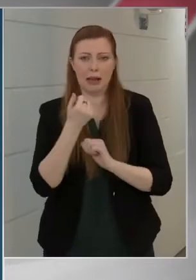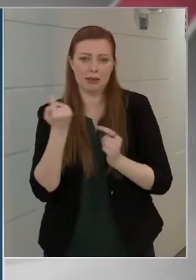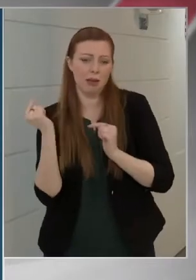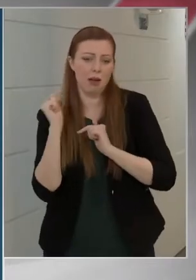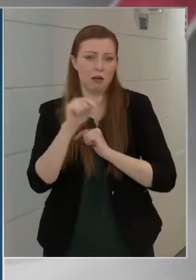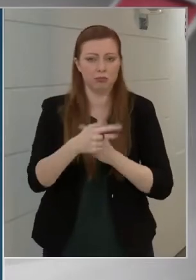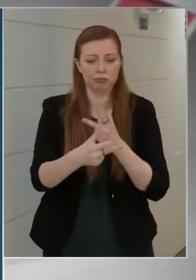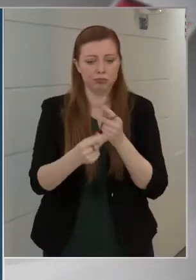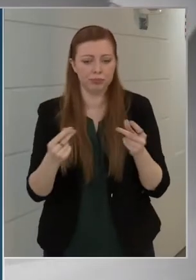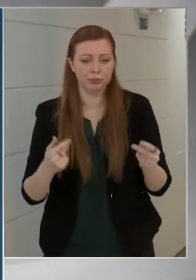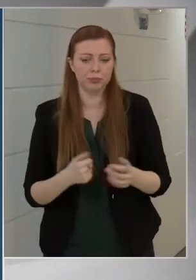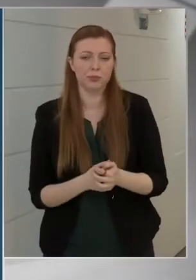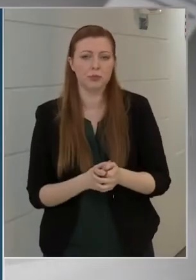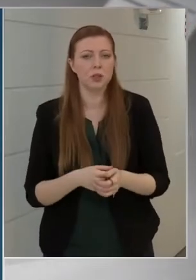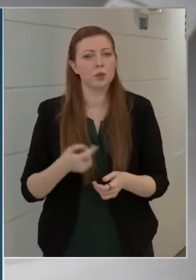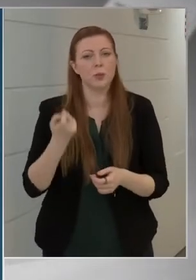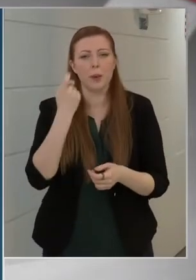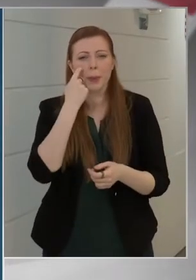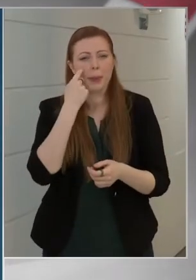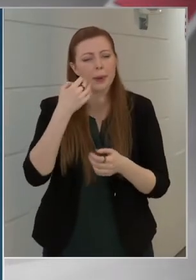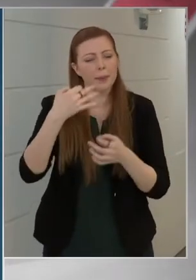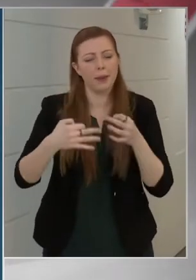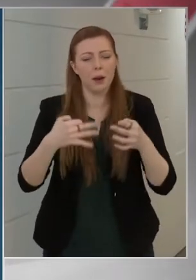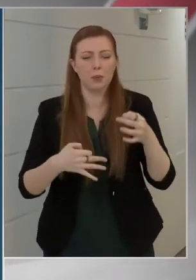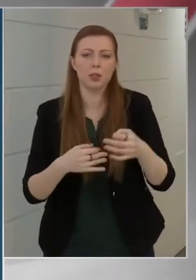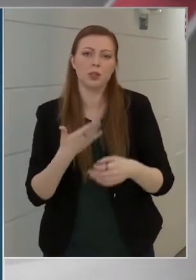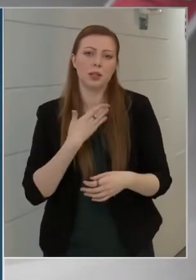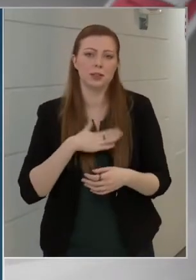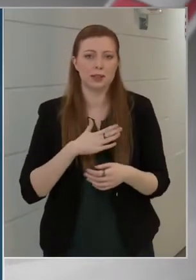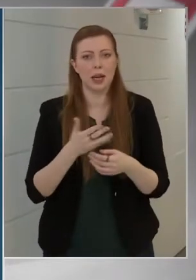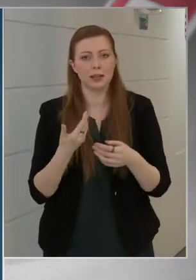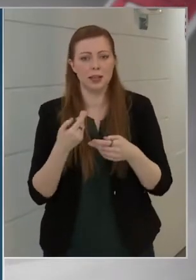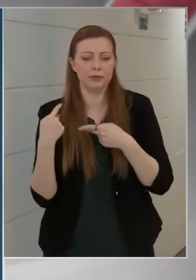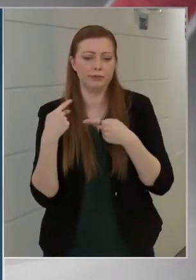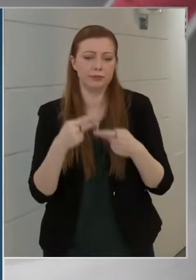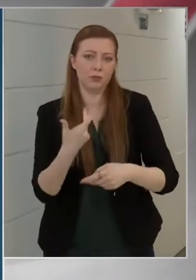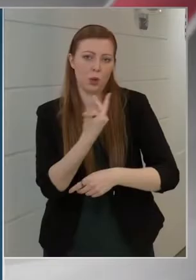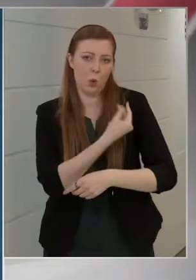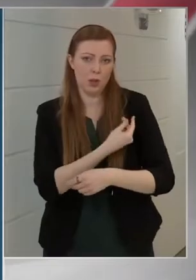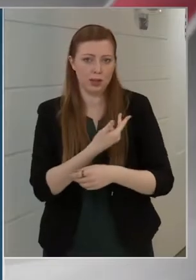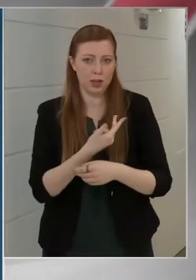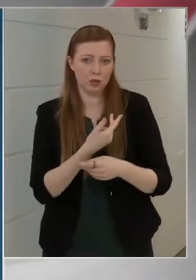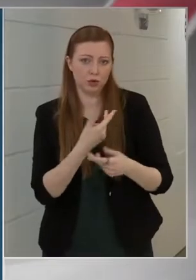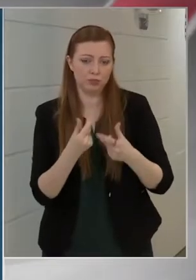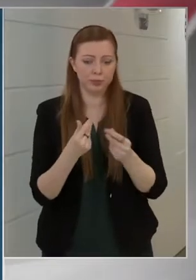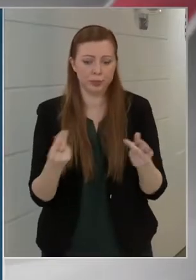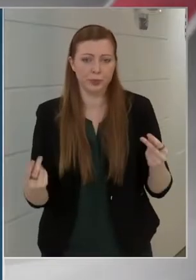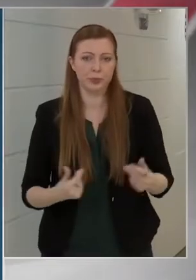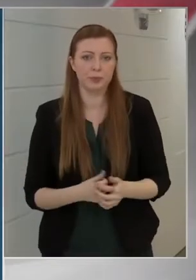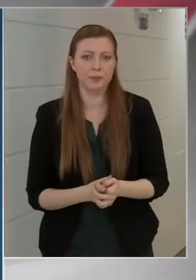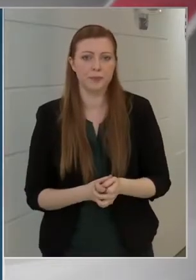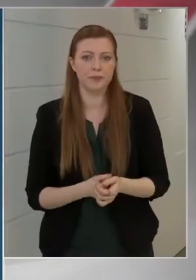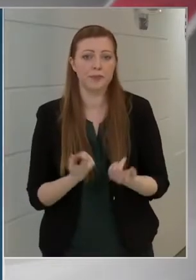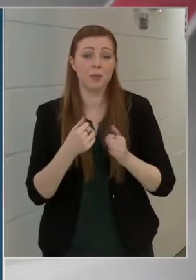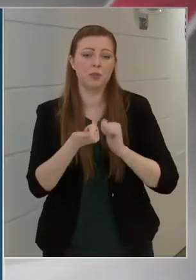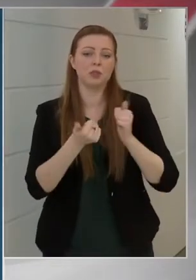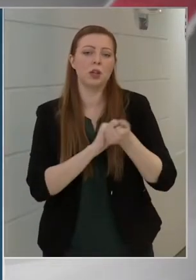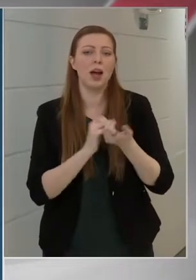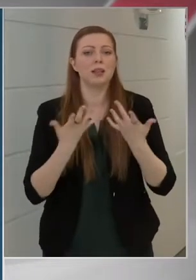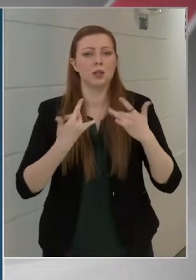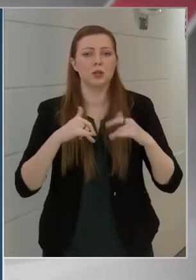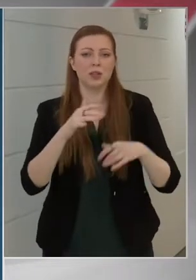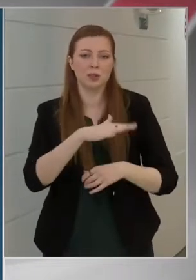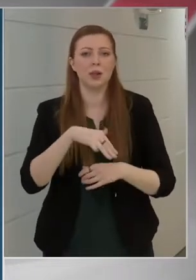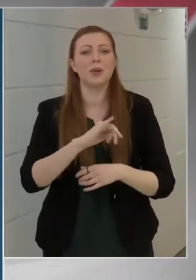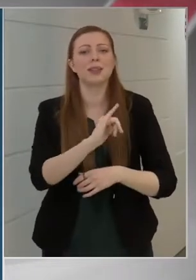Elsősorban a kis településeken élőkhöz szeretnénk így közelvinni az oltást. Közülük a hátrányos helyzeti területeken